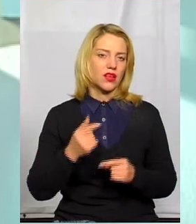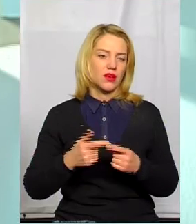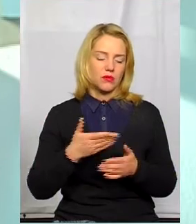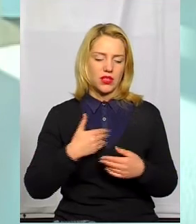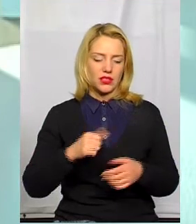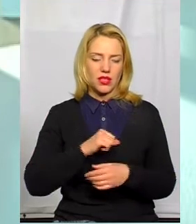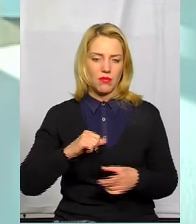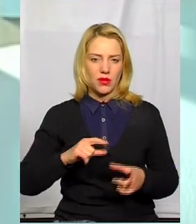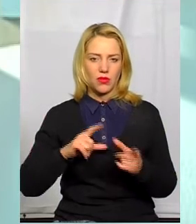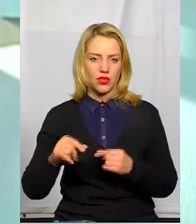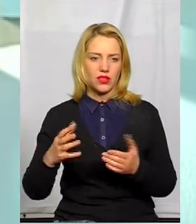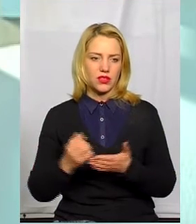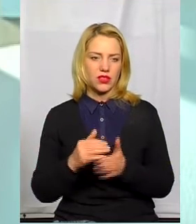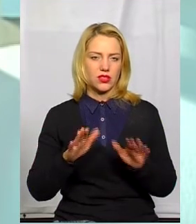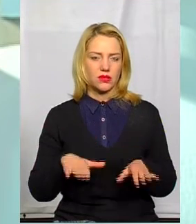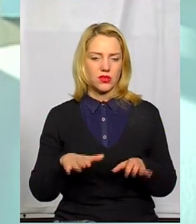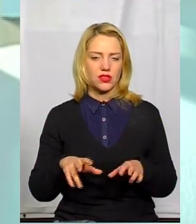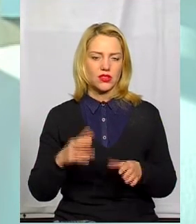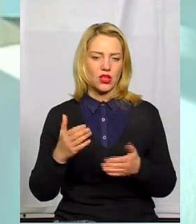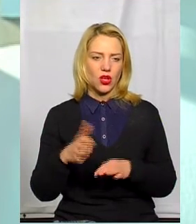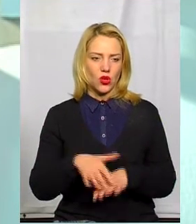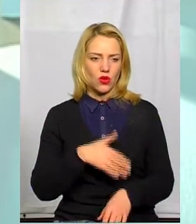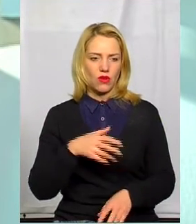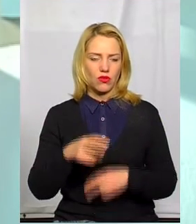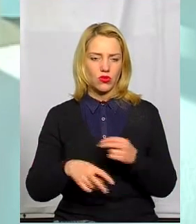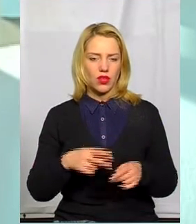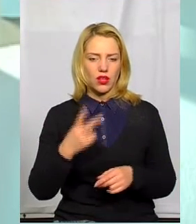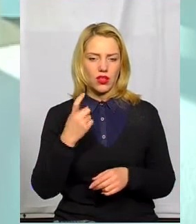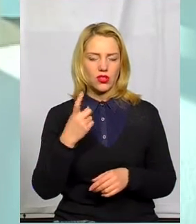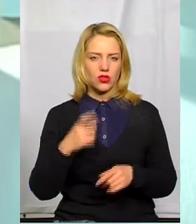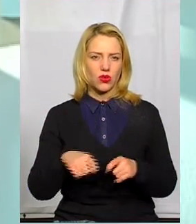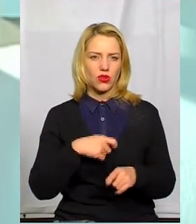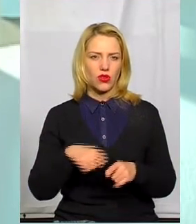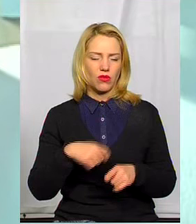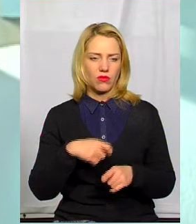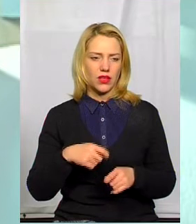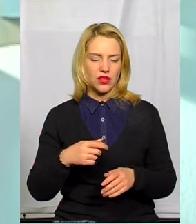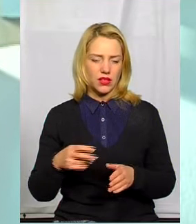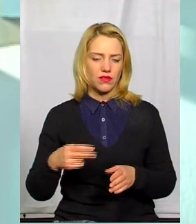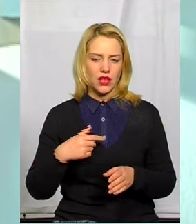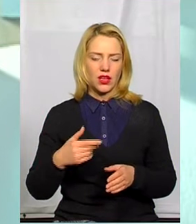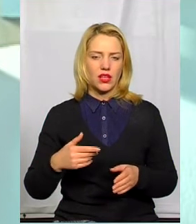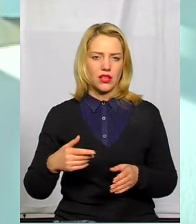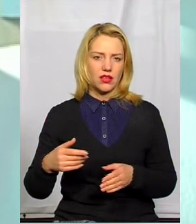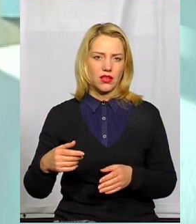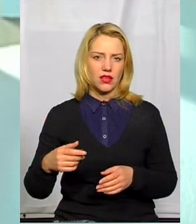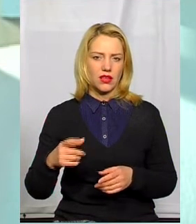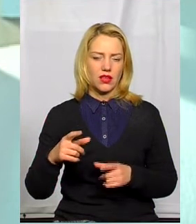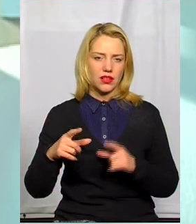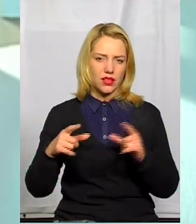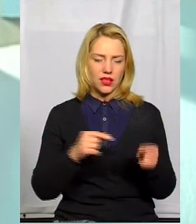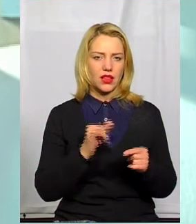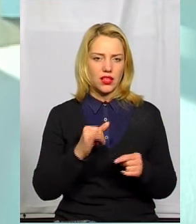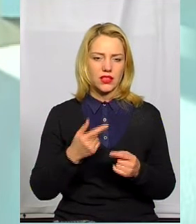знайшли собі місце, довго шукали, кілометрів сто проїхали отими дорогами, де стояв оцей живий ланцюг. І потрібно